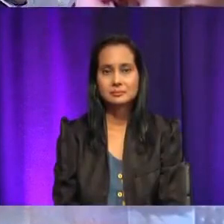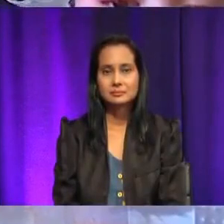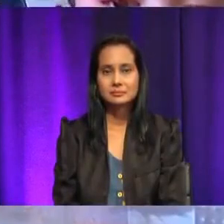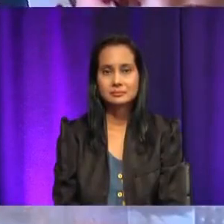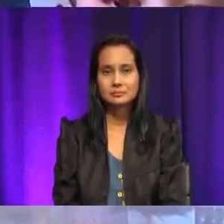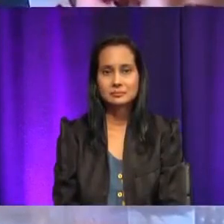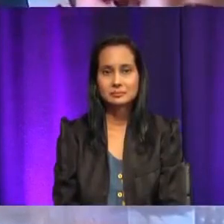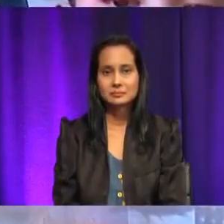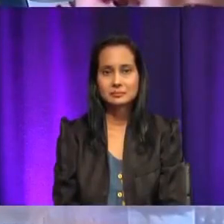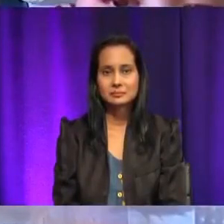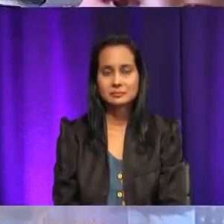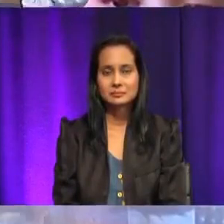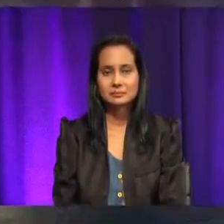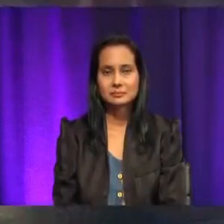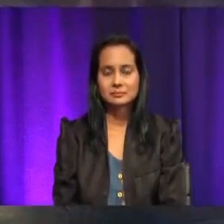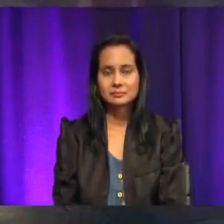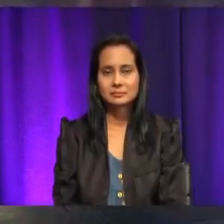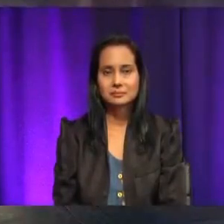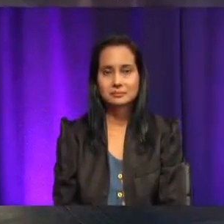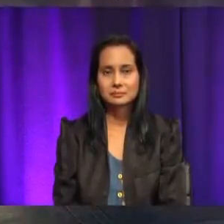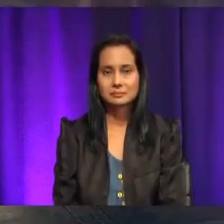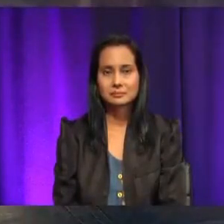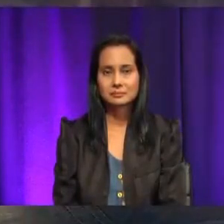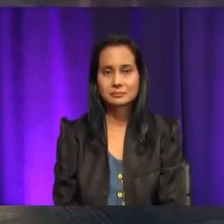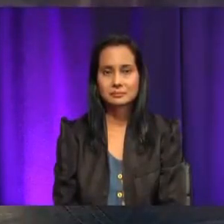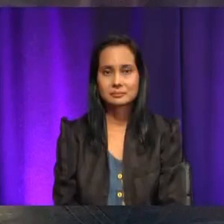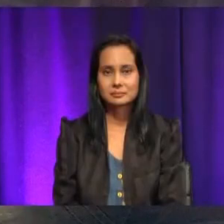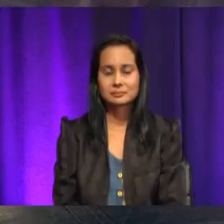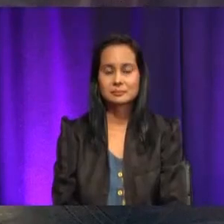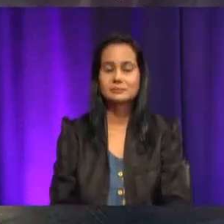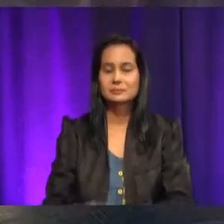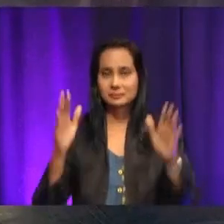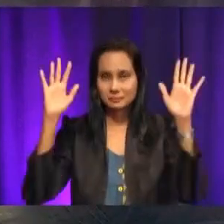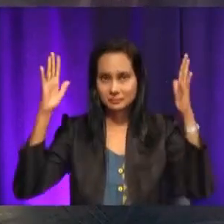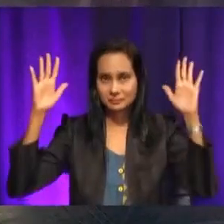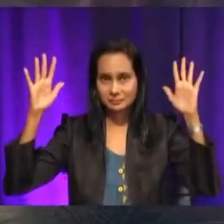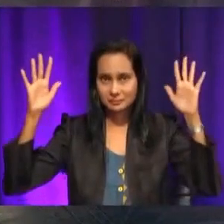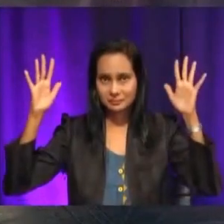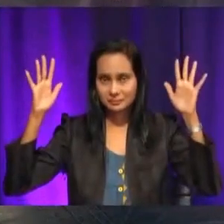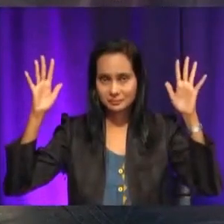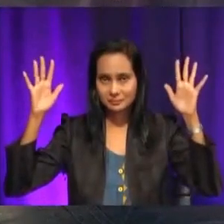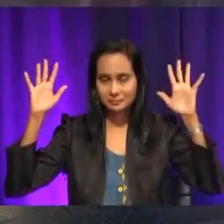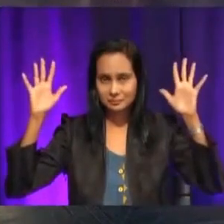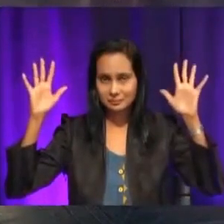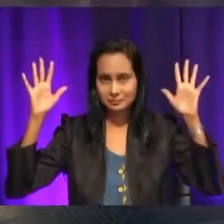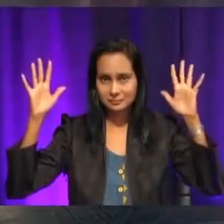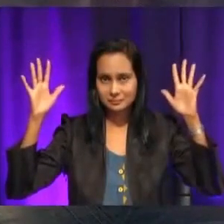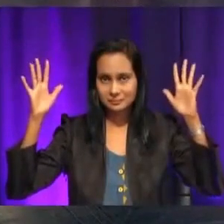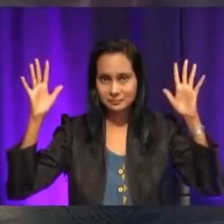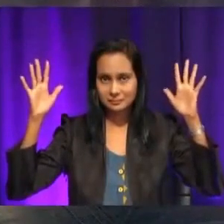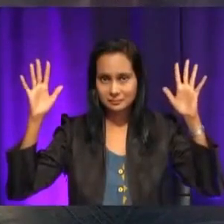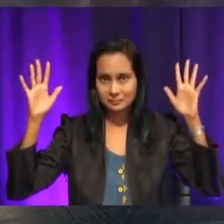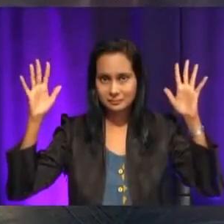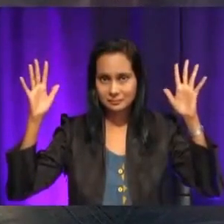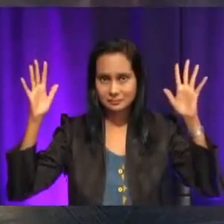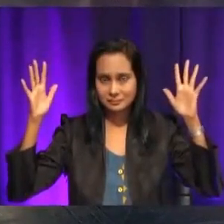lima, Cikgu. Ya, lima. Jadi, kita berikan, tepukan juga kepada kumpulan baju merah. Okey, baiklah, Cikgu.